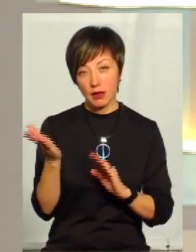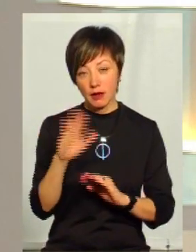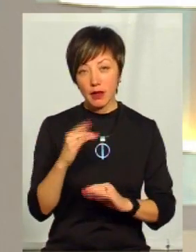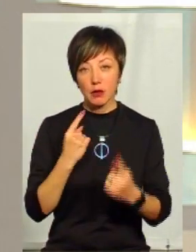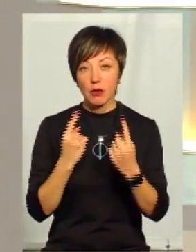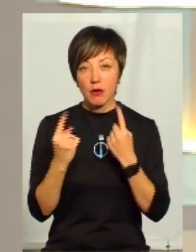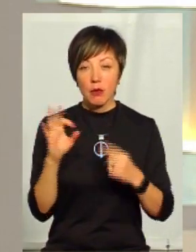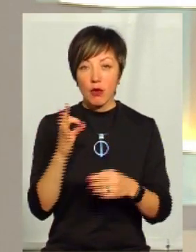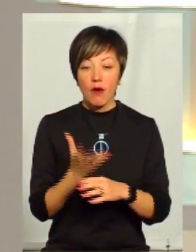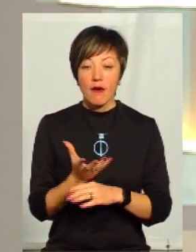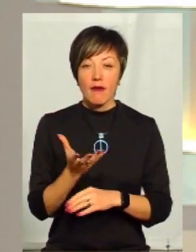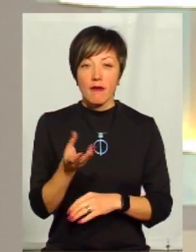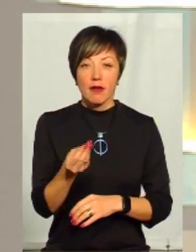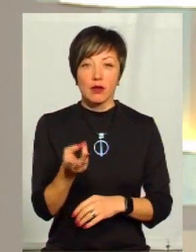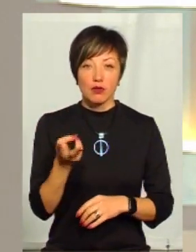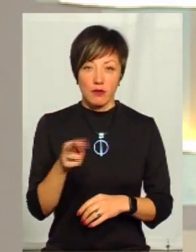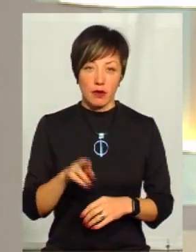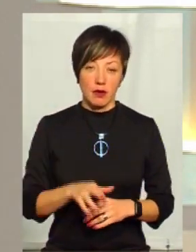про фінансування.